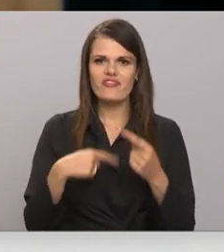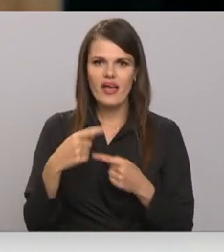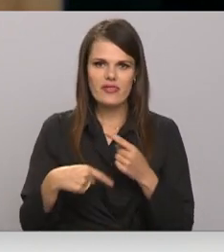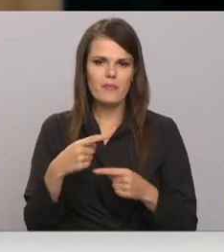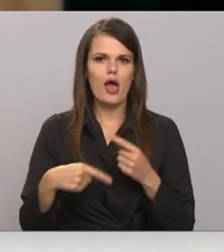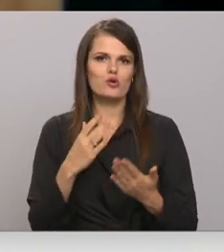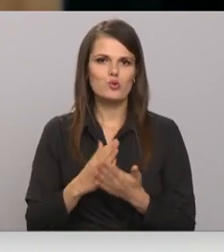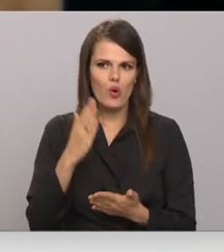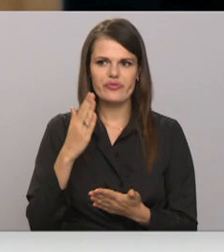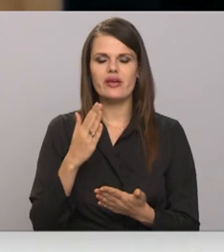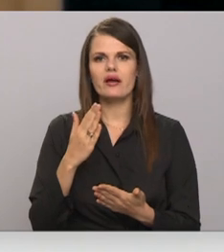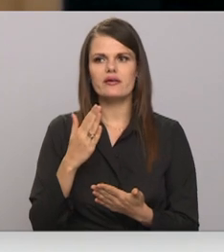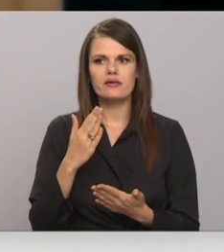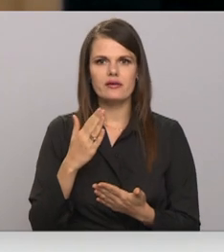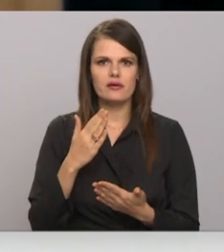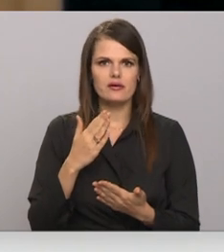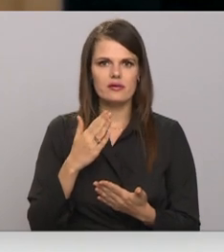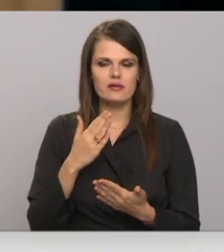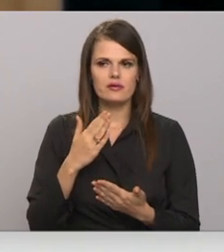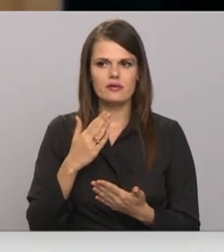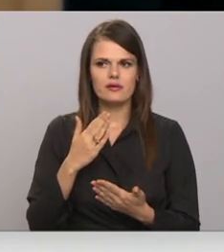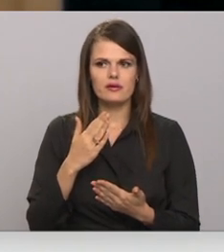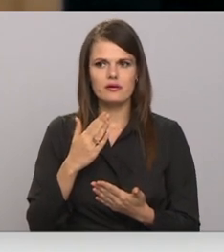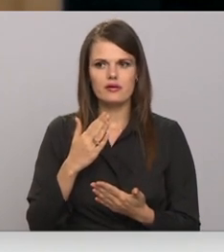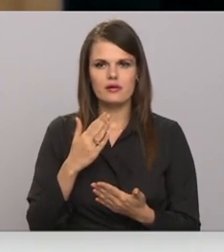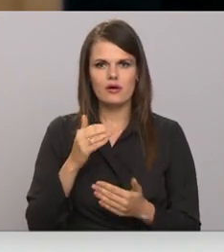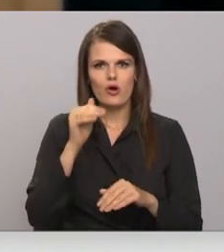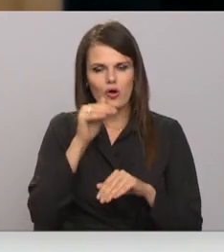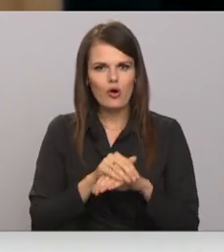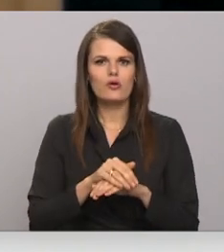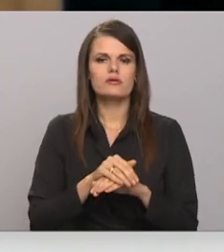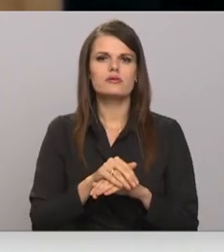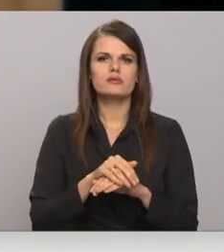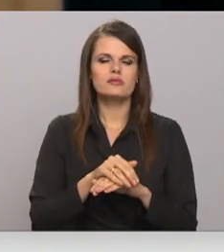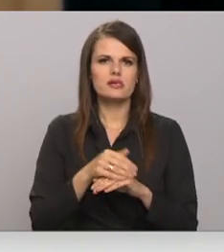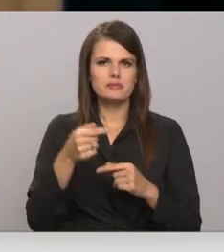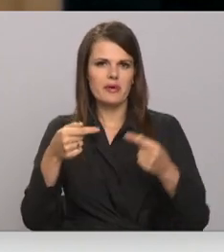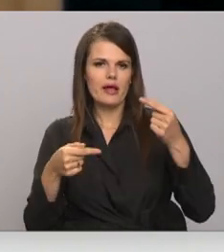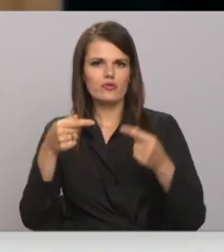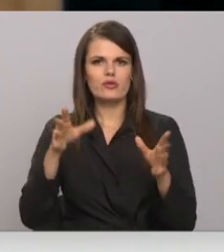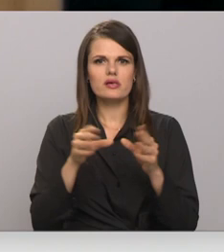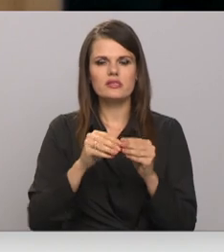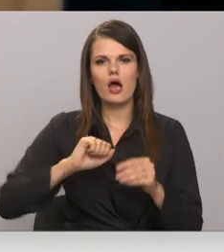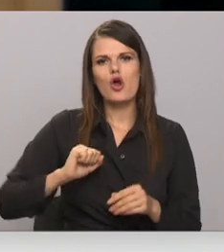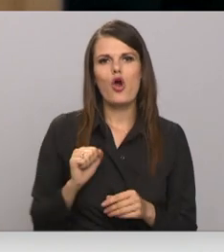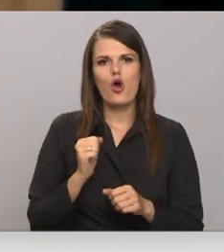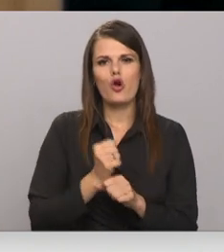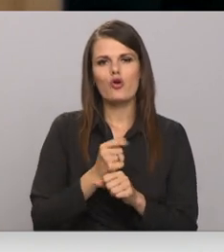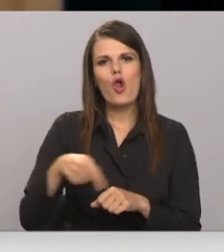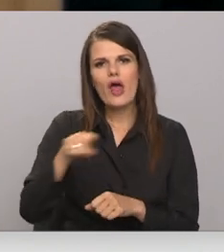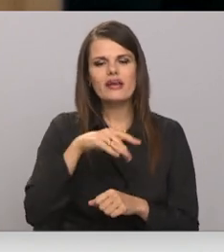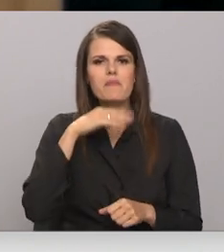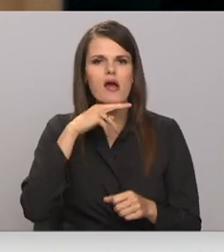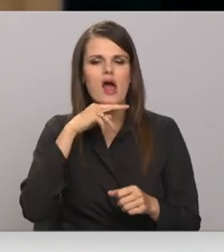noteikta pretrunas ar kolēgiem, ar klases